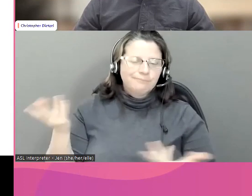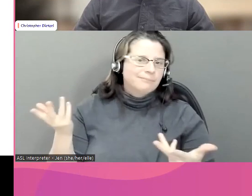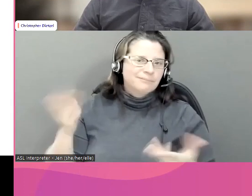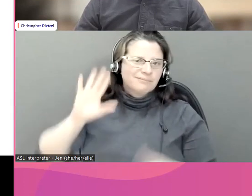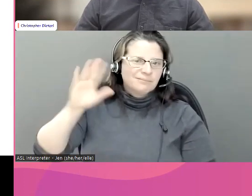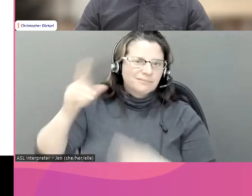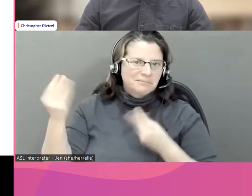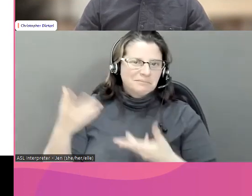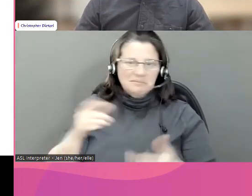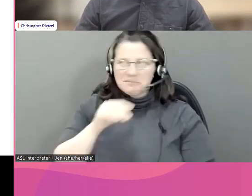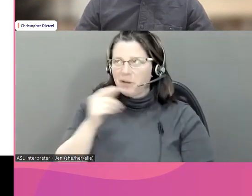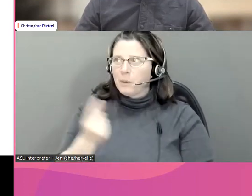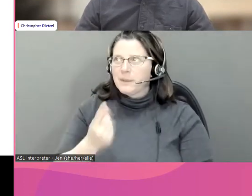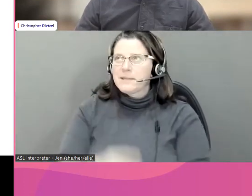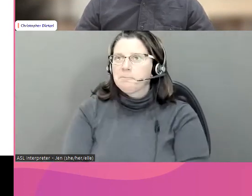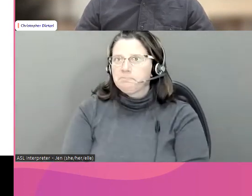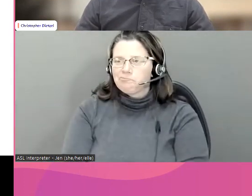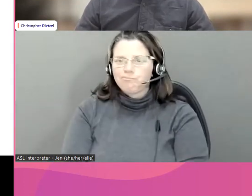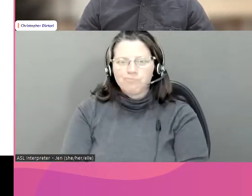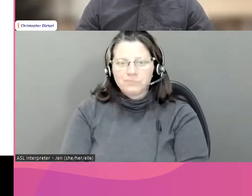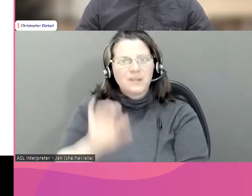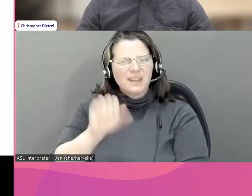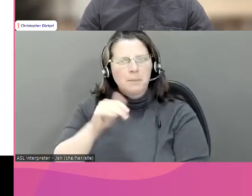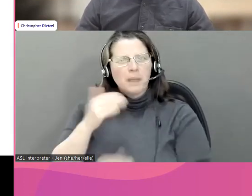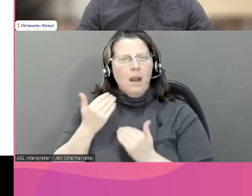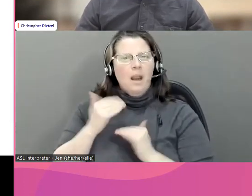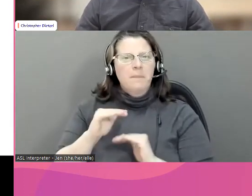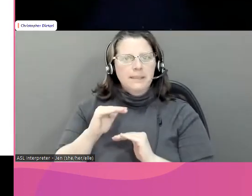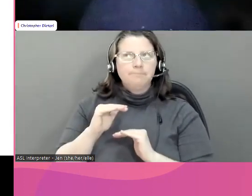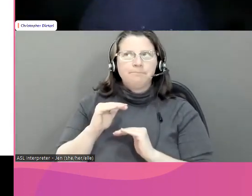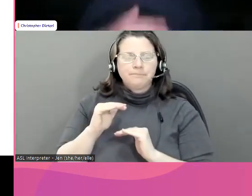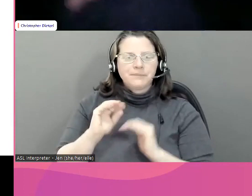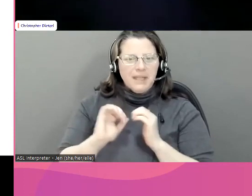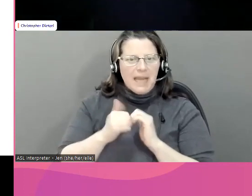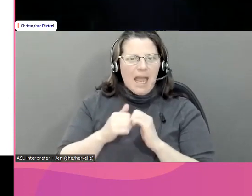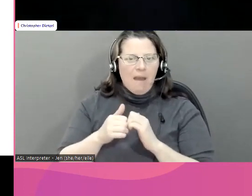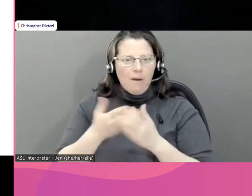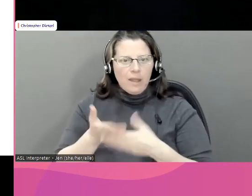réponses ne sont pas toujours utiles. Elles peuvent être assez limitées.